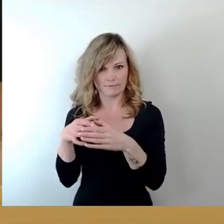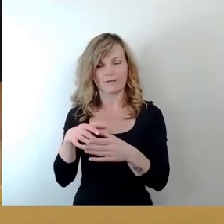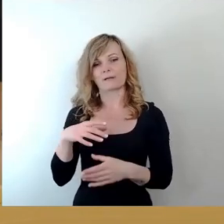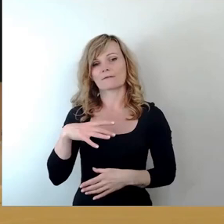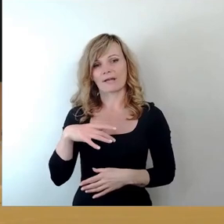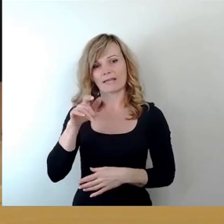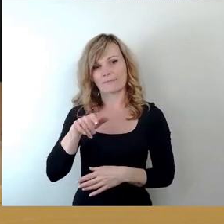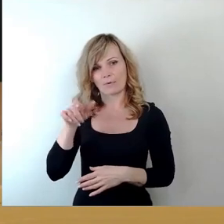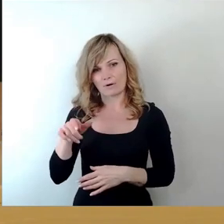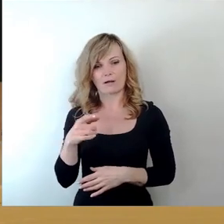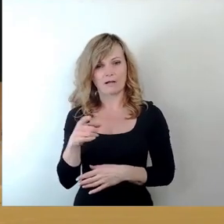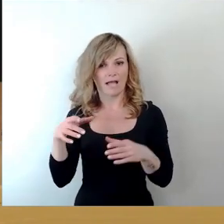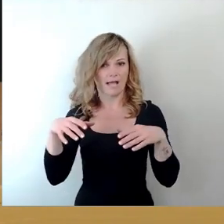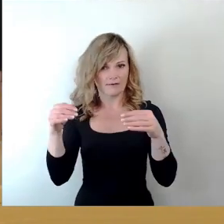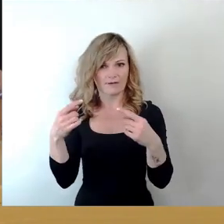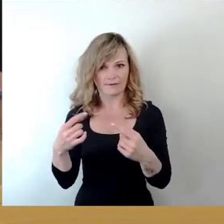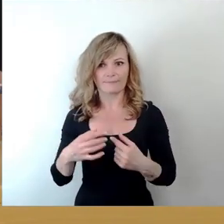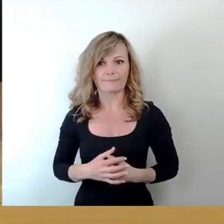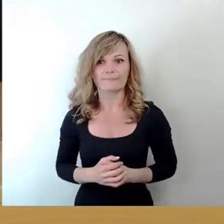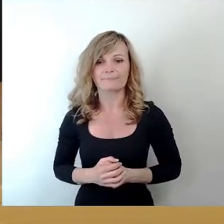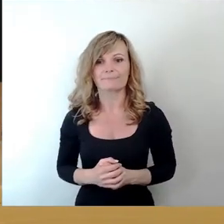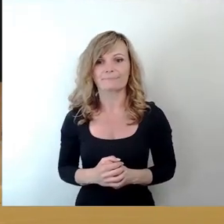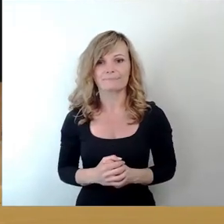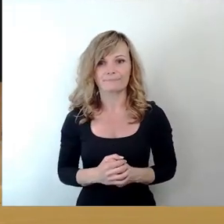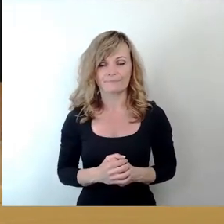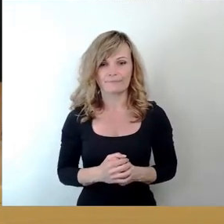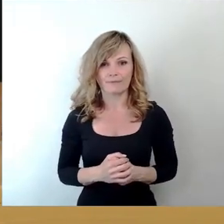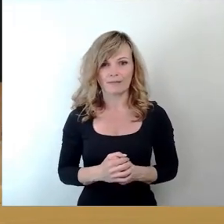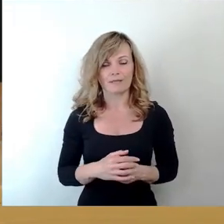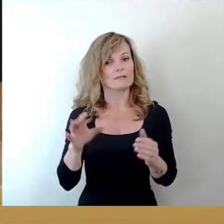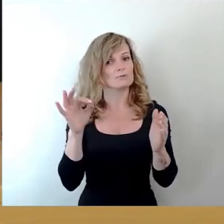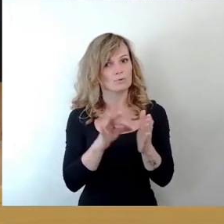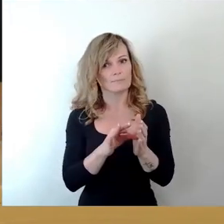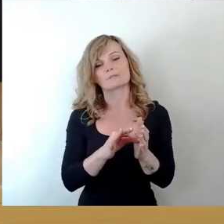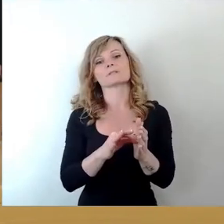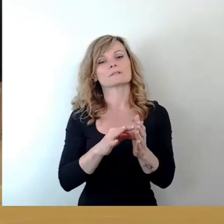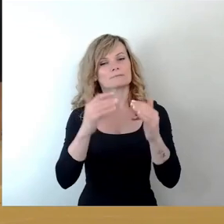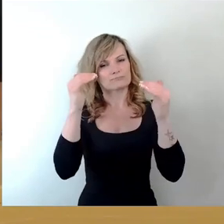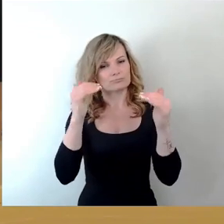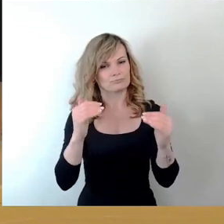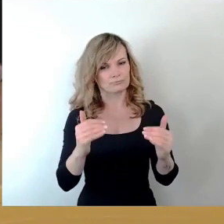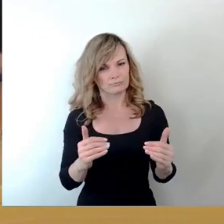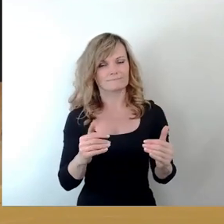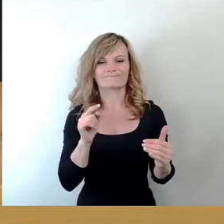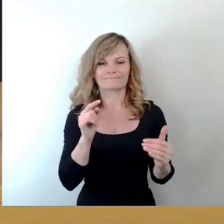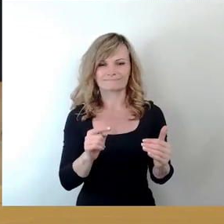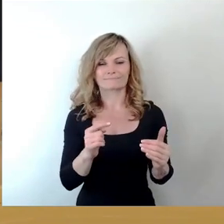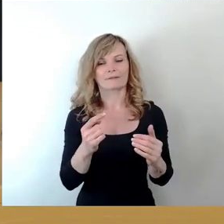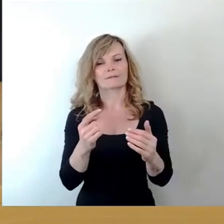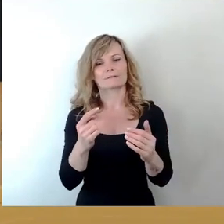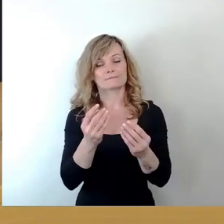beginnen. Die Tops, und das wäre jetzt nochmal wichtig, dass die